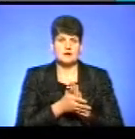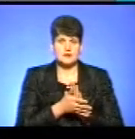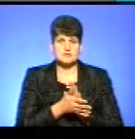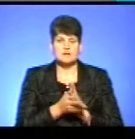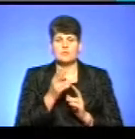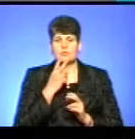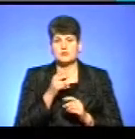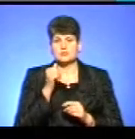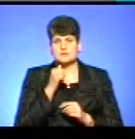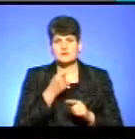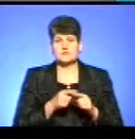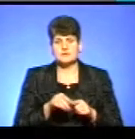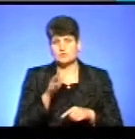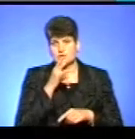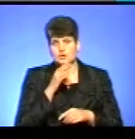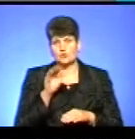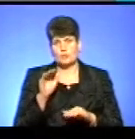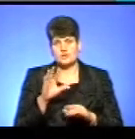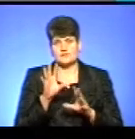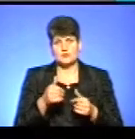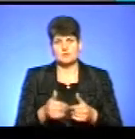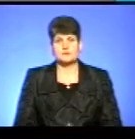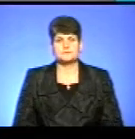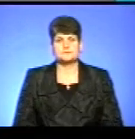Побачимося завтра, в цій же порі. Кажу вам побачення і на все добре.